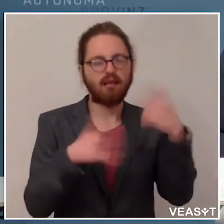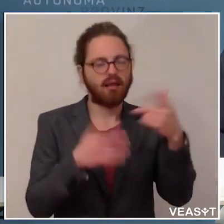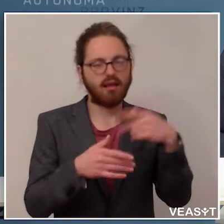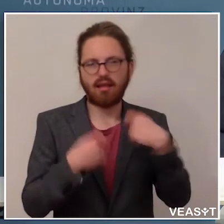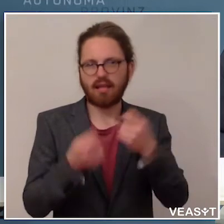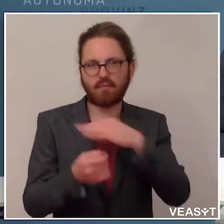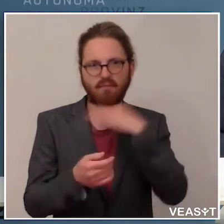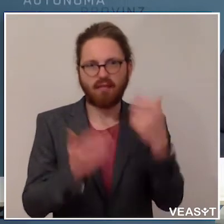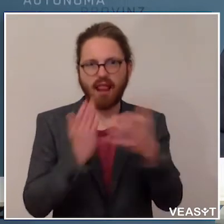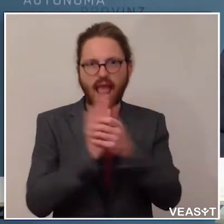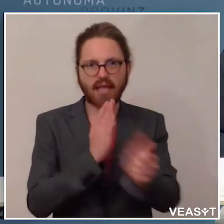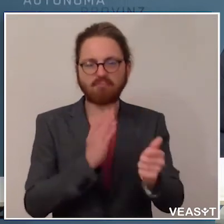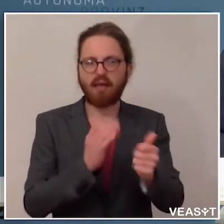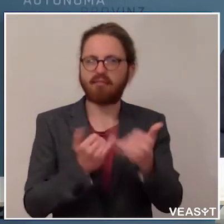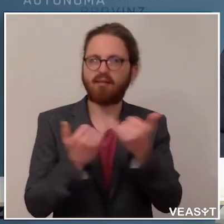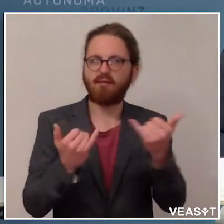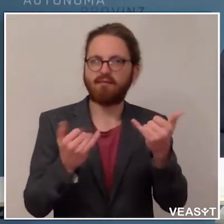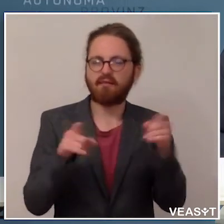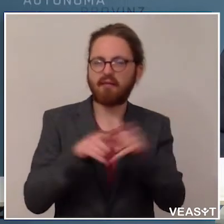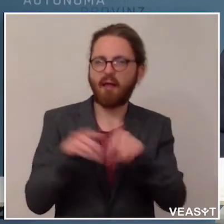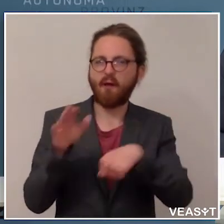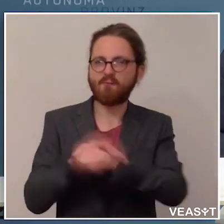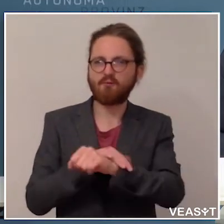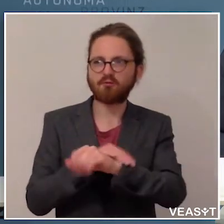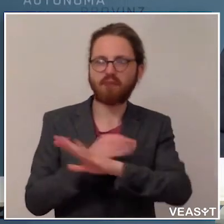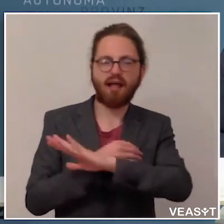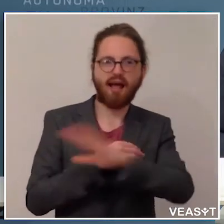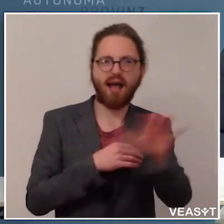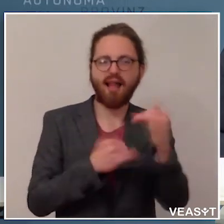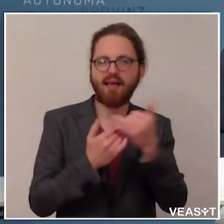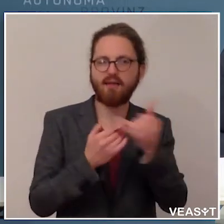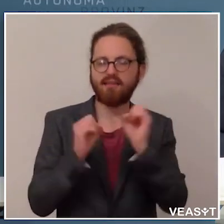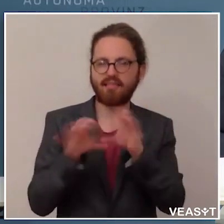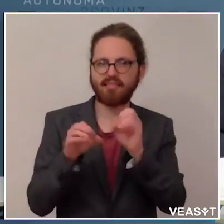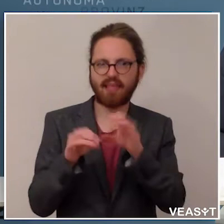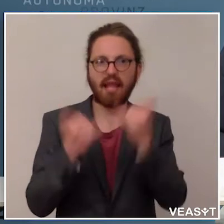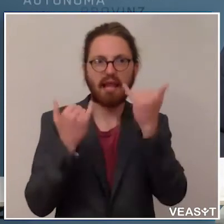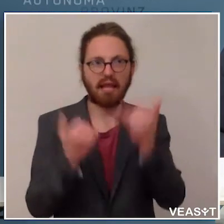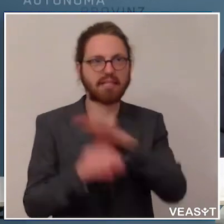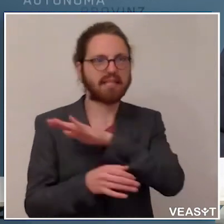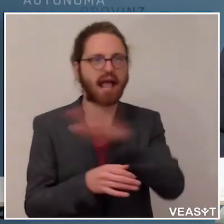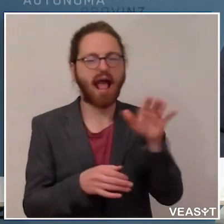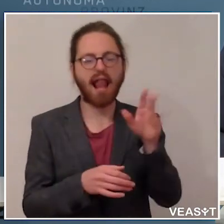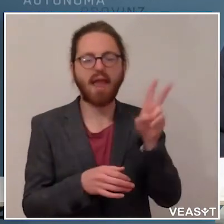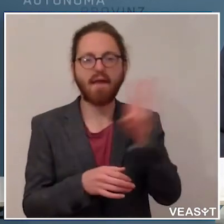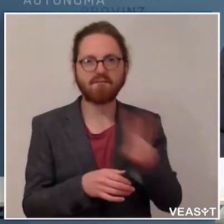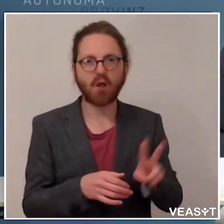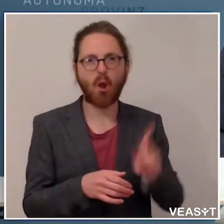beim Fußball, alle sind Trainer geworden, jetzt scheinen auch alle Virologen zu sein und Testexperten,